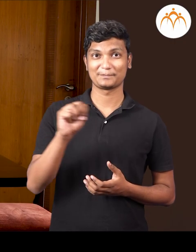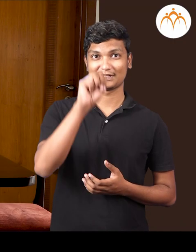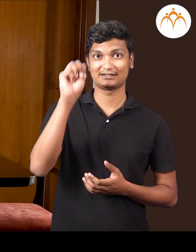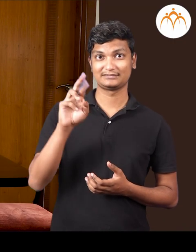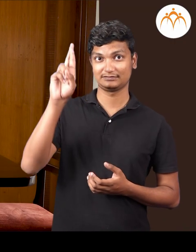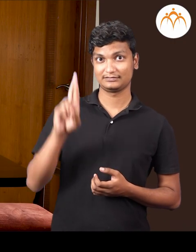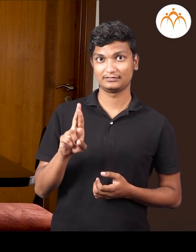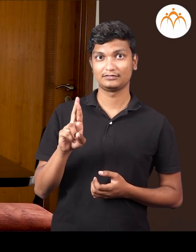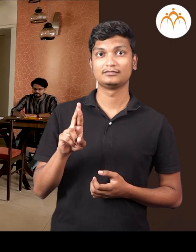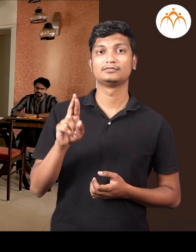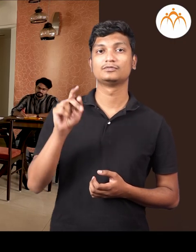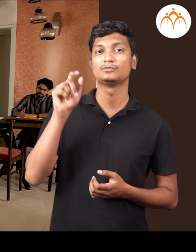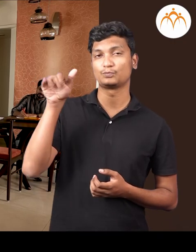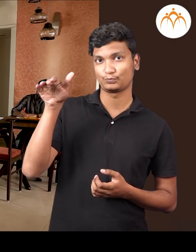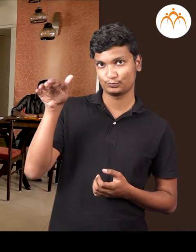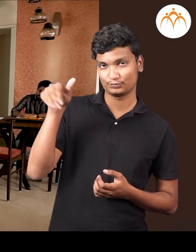मीरा, इकड़े ये?